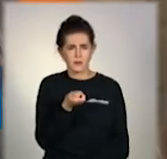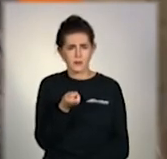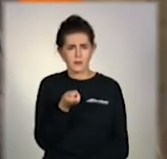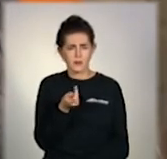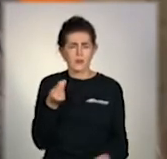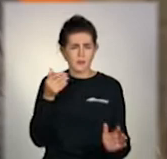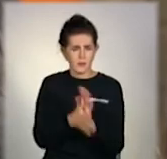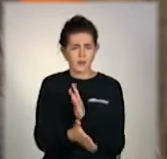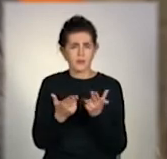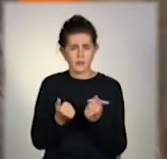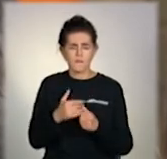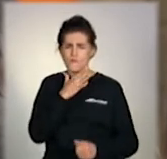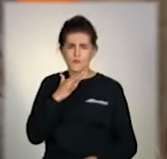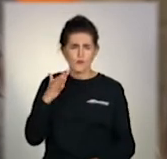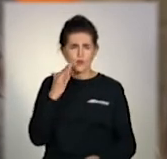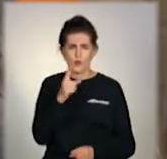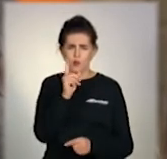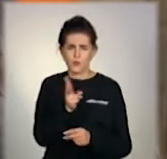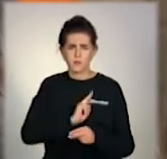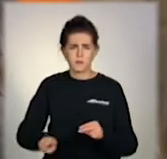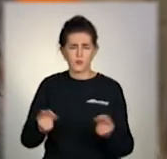Затрати, звісно, вибитки дуже великі.